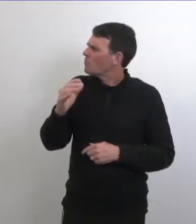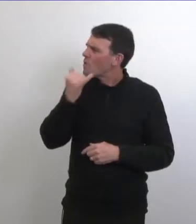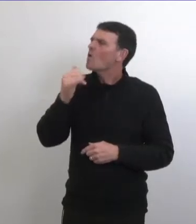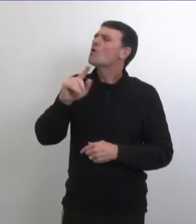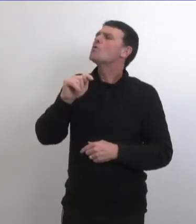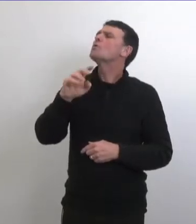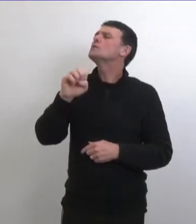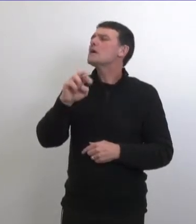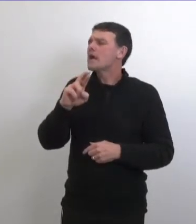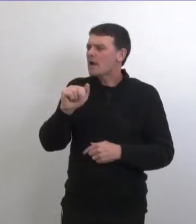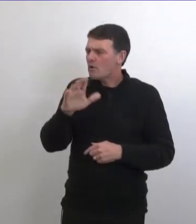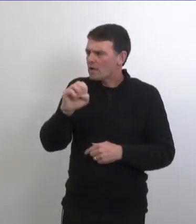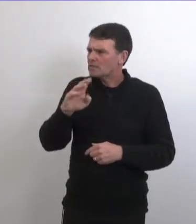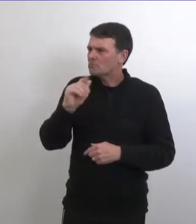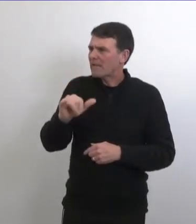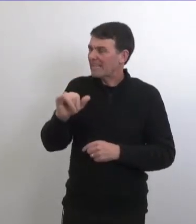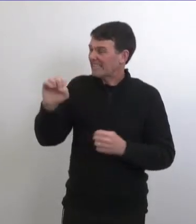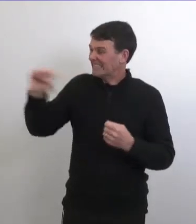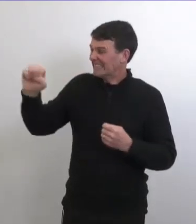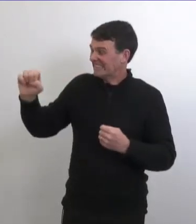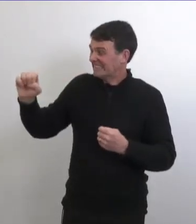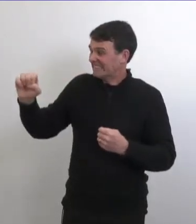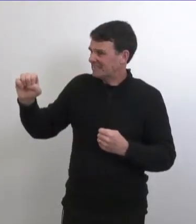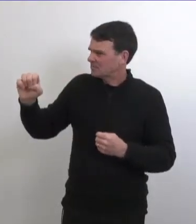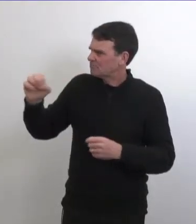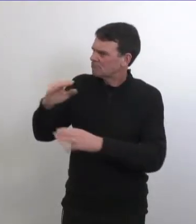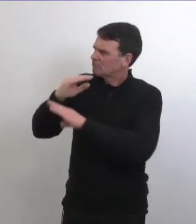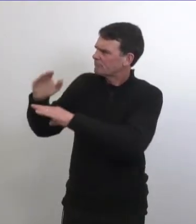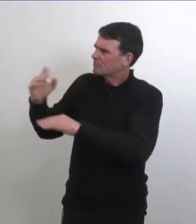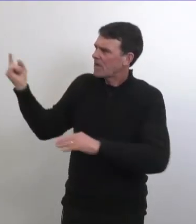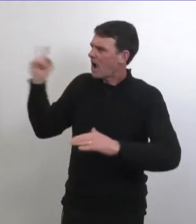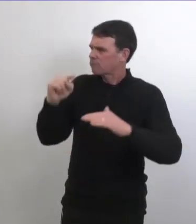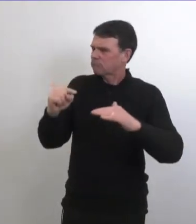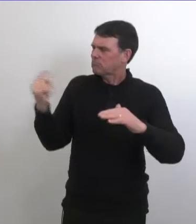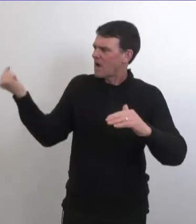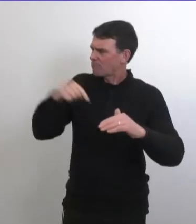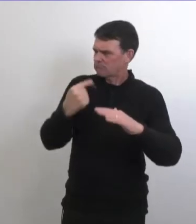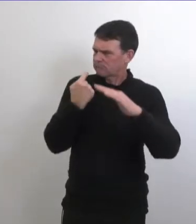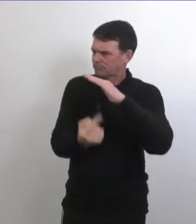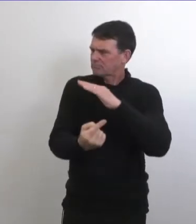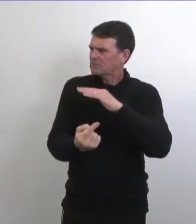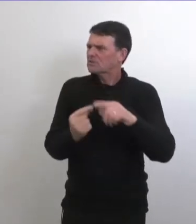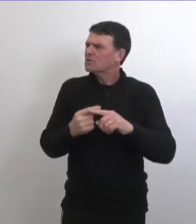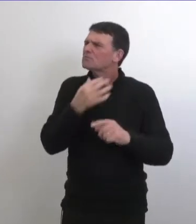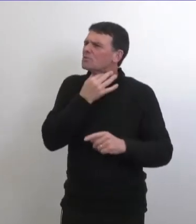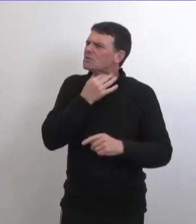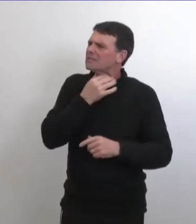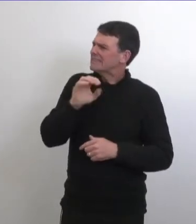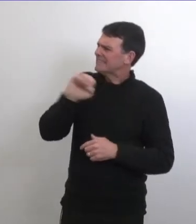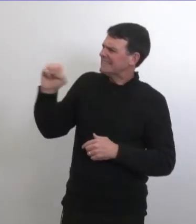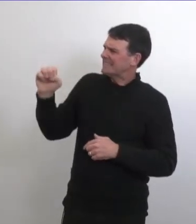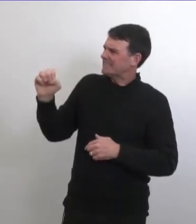alors que normalement ils devraient le faire s'il vient de l'est de it s